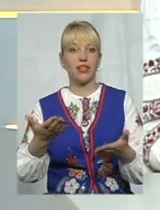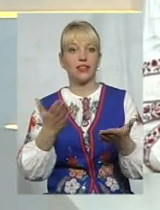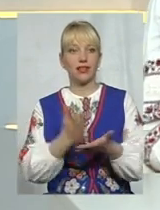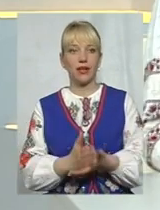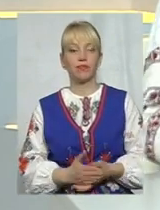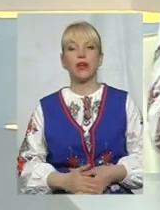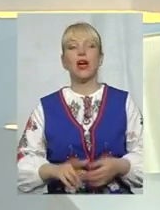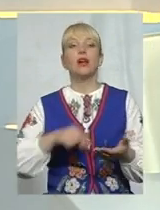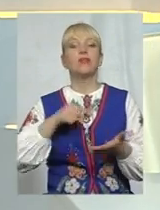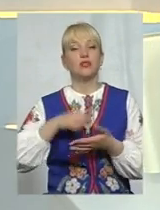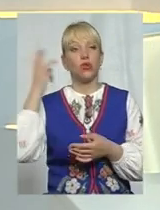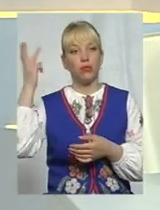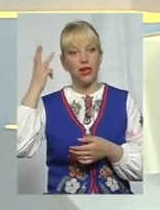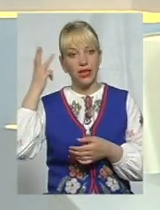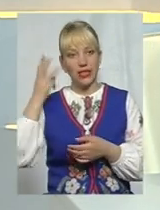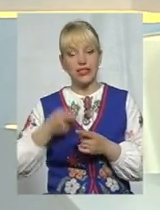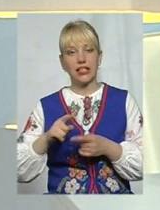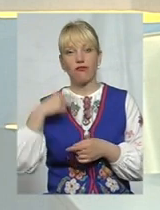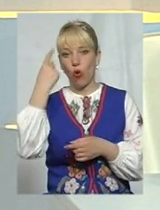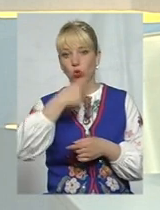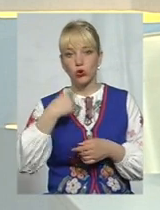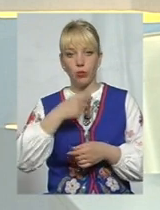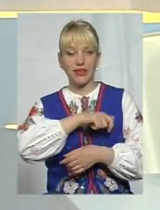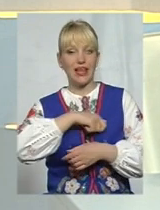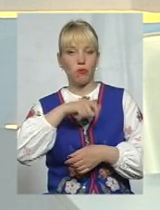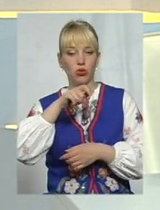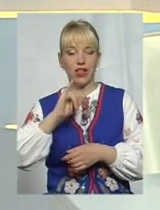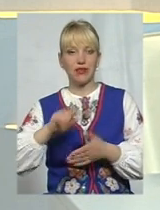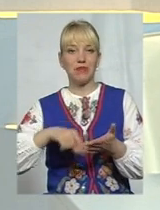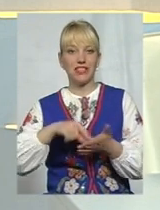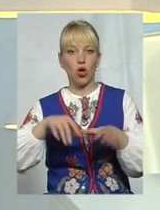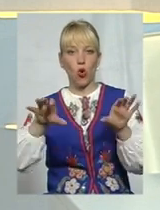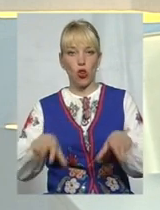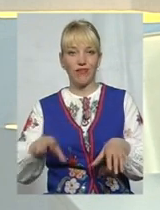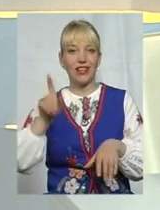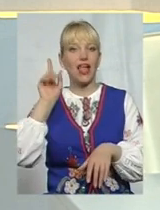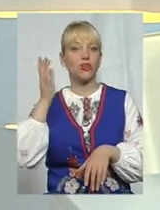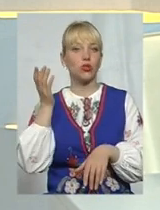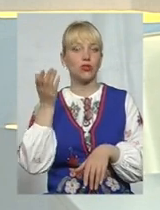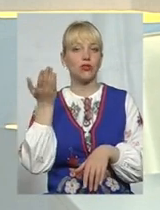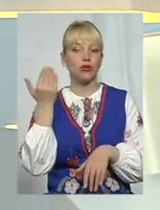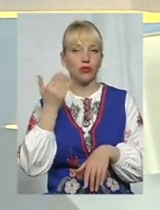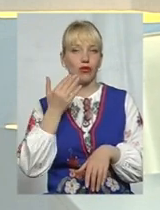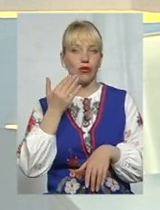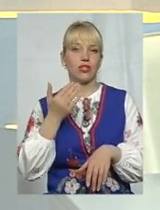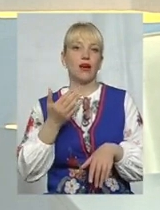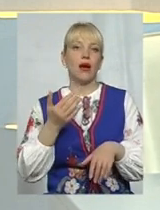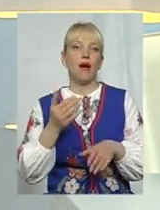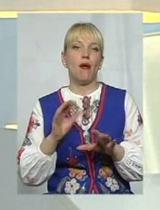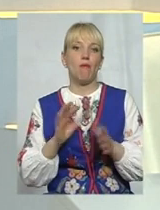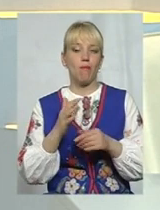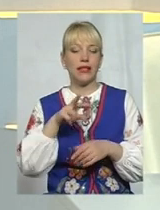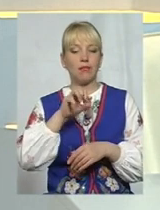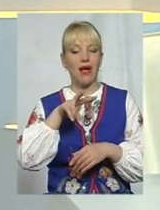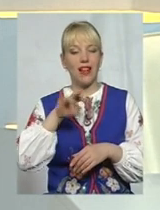місто Хмельницький в особі депутатів і міського голови на той момент Сергія Мельника, зараз